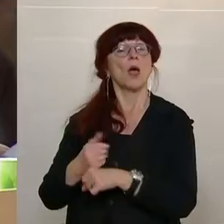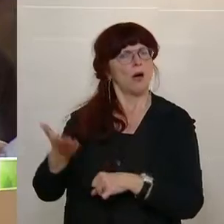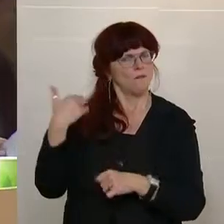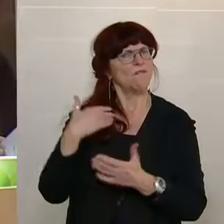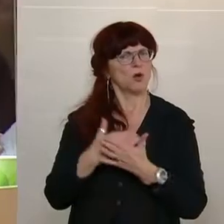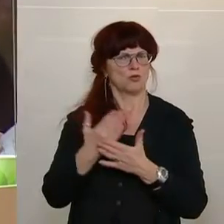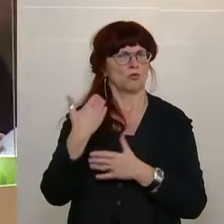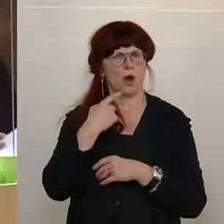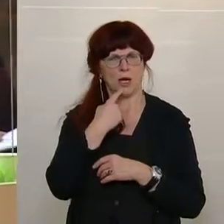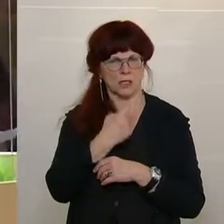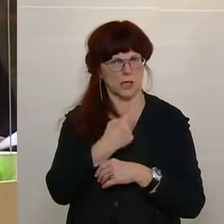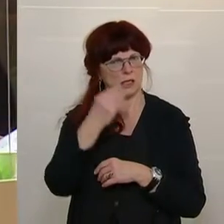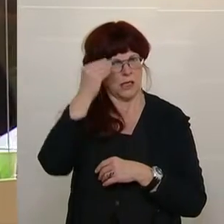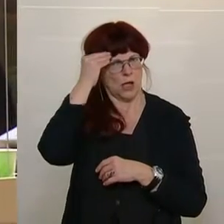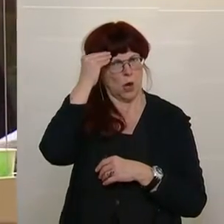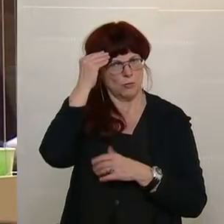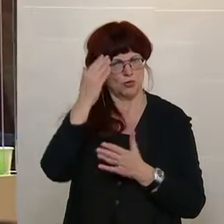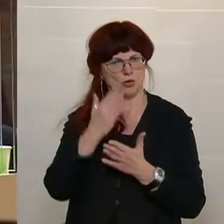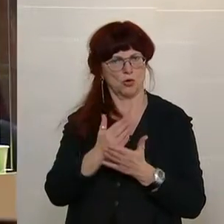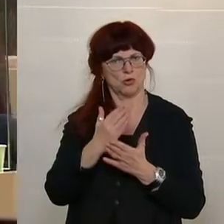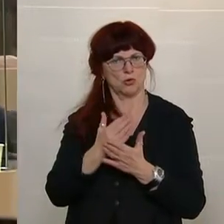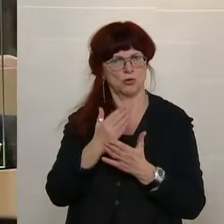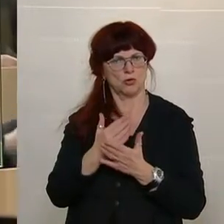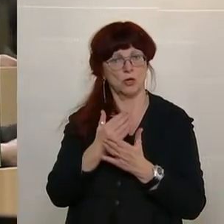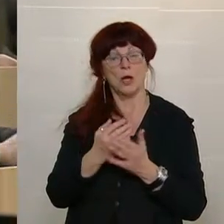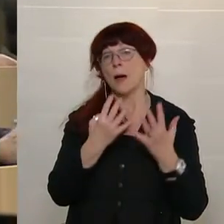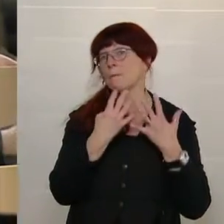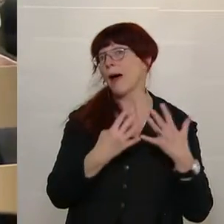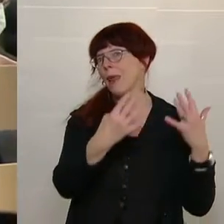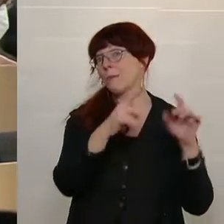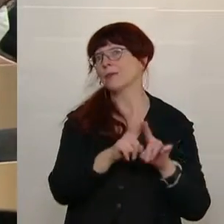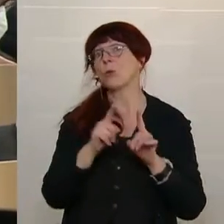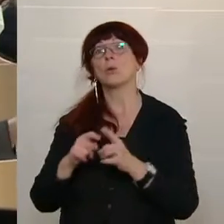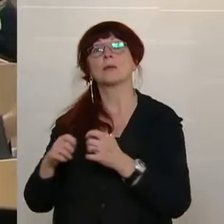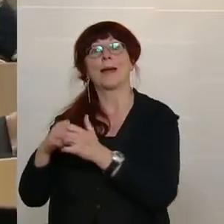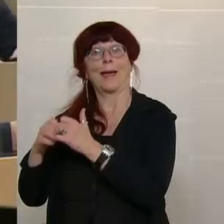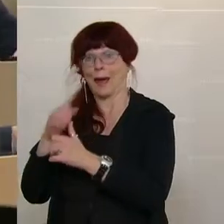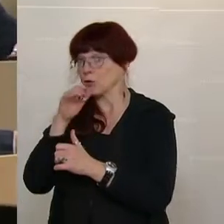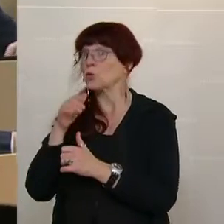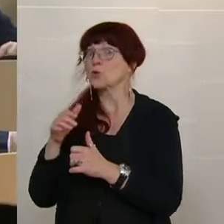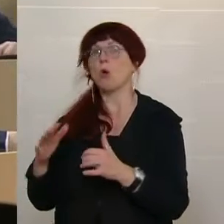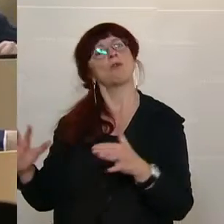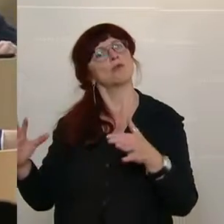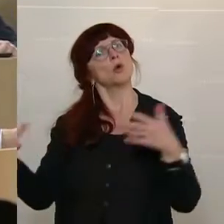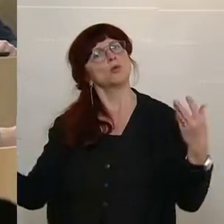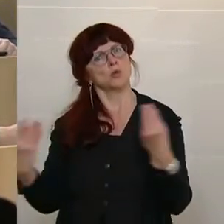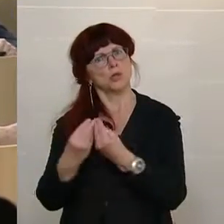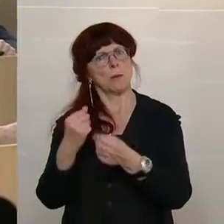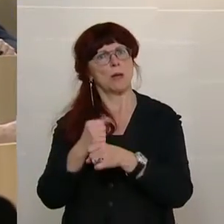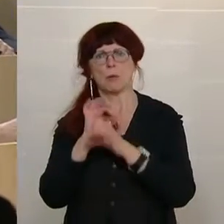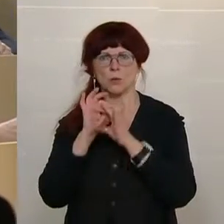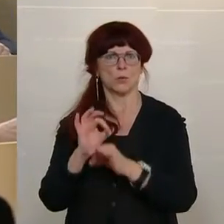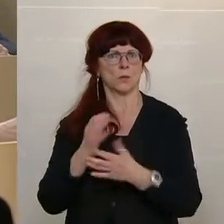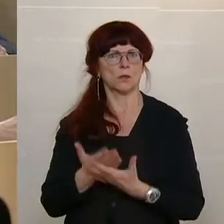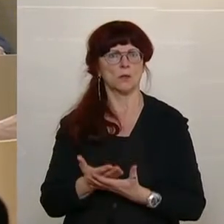schon angesprochen. Ich denke doch, dass die Achse zwischen dem Parlament und dem Rechnungshof stimmt. Und ich hoffe,